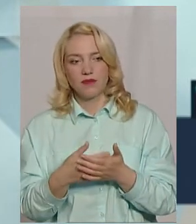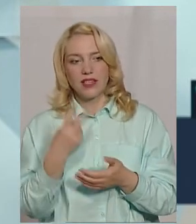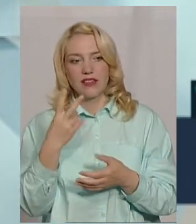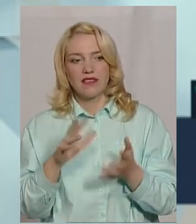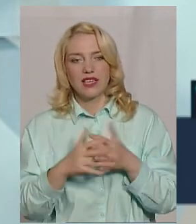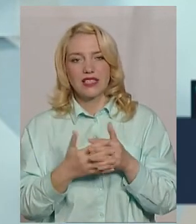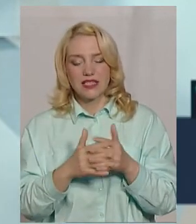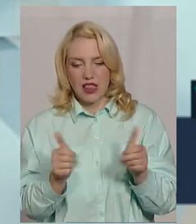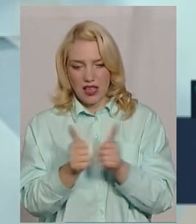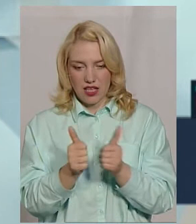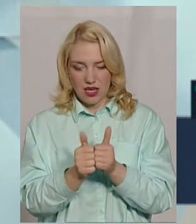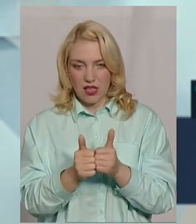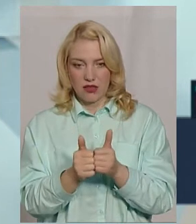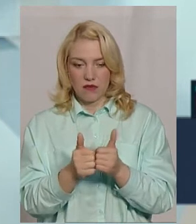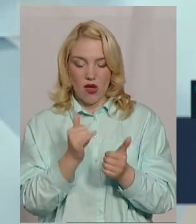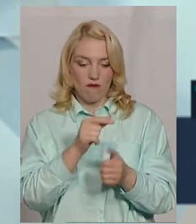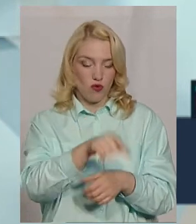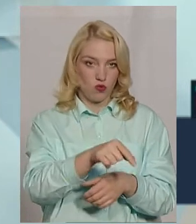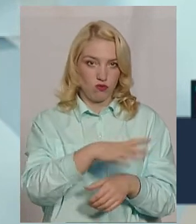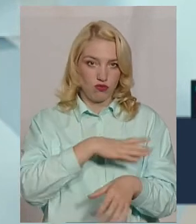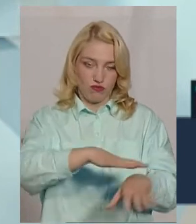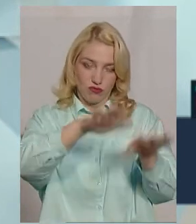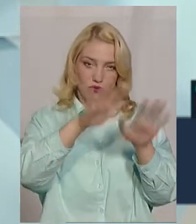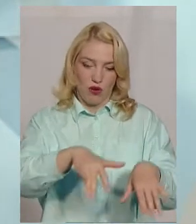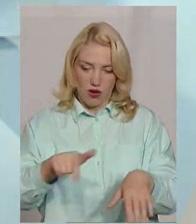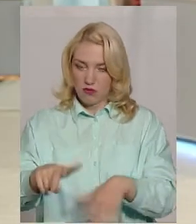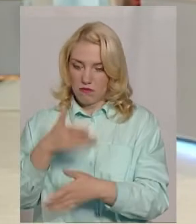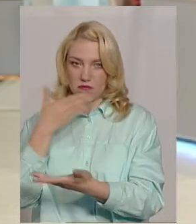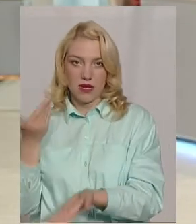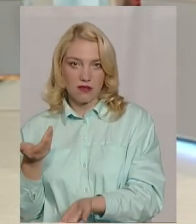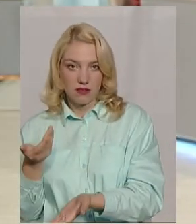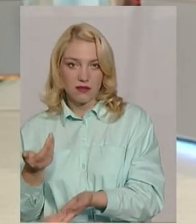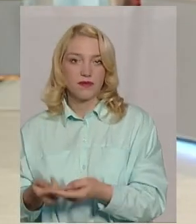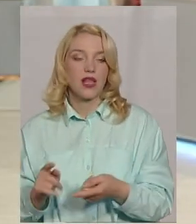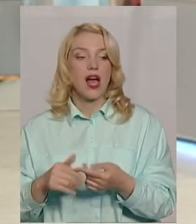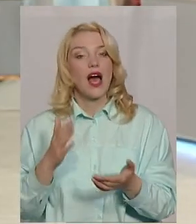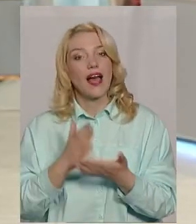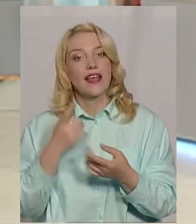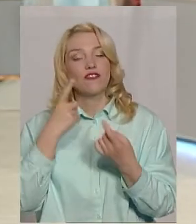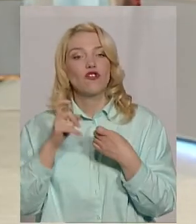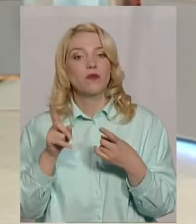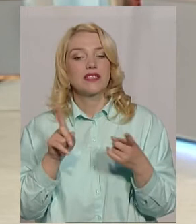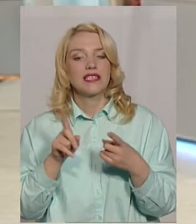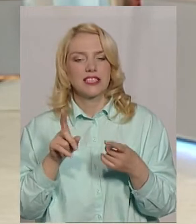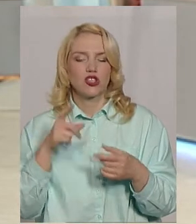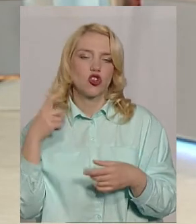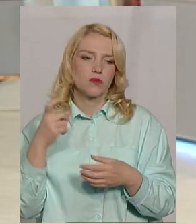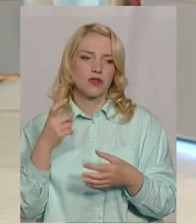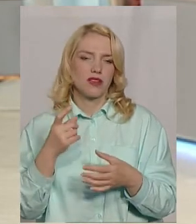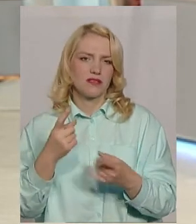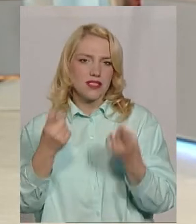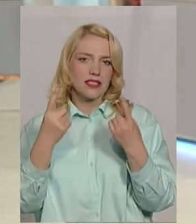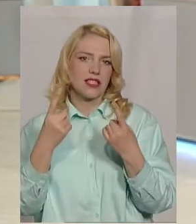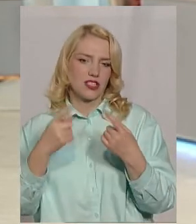два села рядом, в одному пройшов дощ, а в другому ні. Але є інформація про те, в яких господарствах, наприклад, зазнали значних